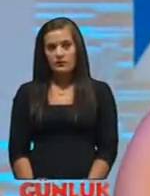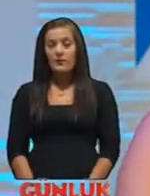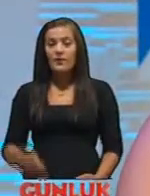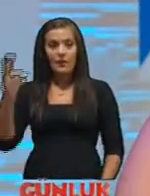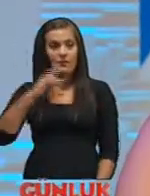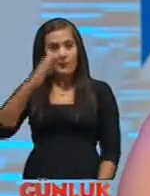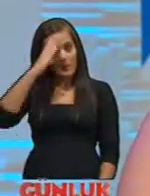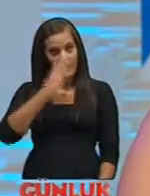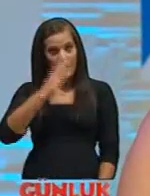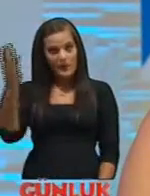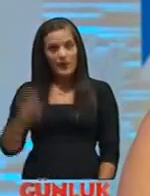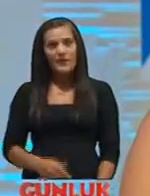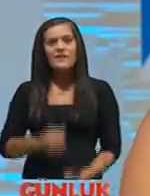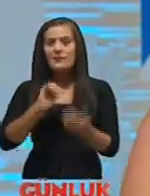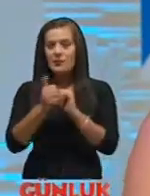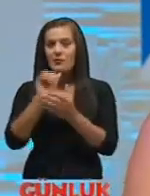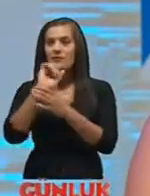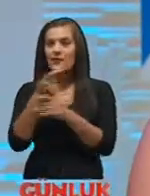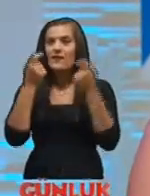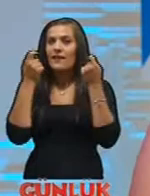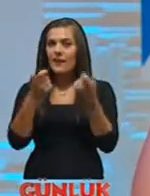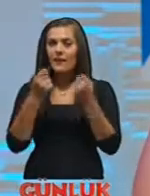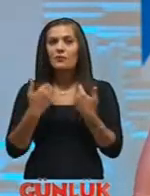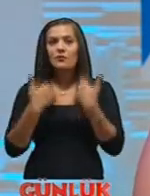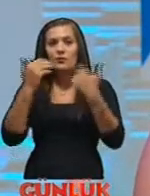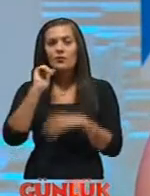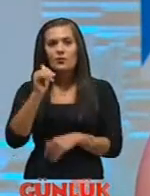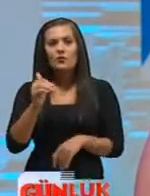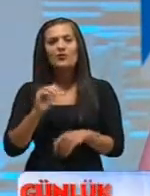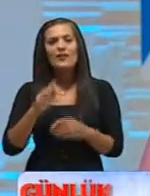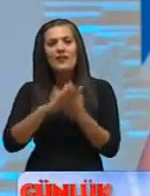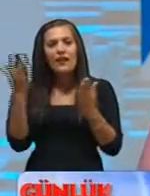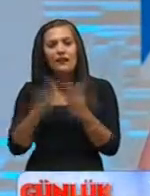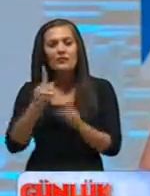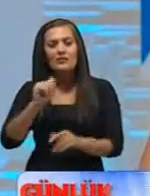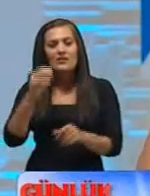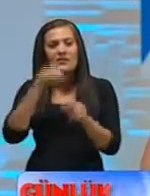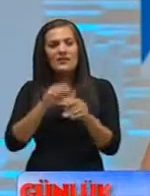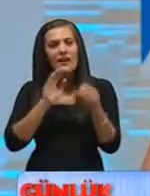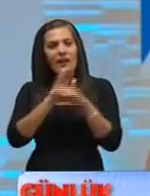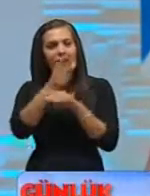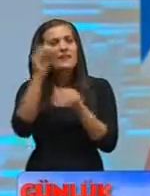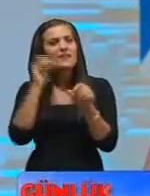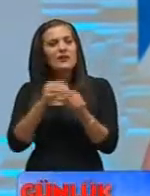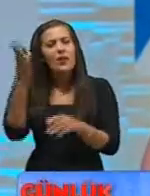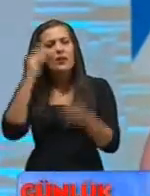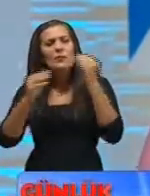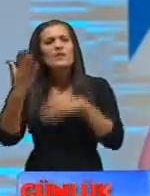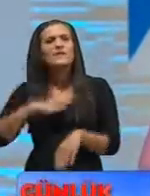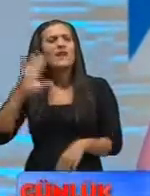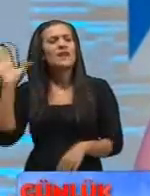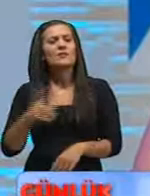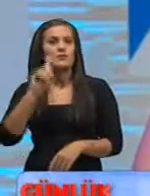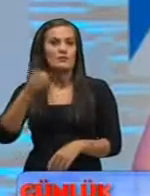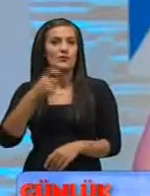Efendim merhabalar, spor, sanat, eğitim, hukuk, günlük kılavuzunuz, gün içinde, hayatınızda, öğrenmek istediğiniz her